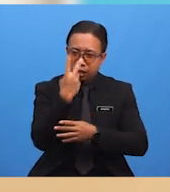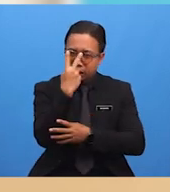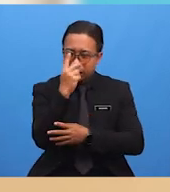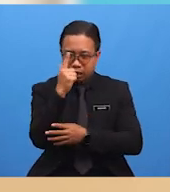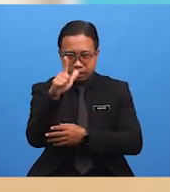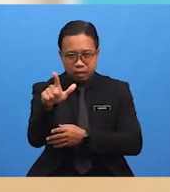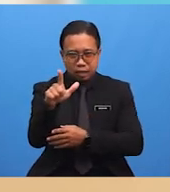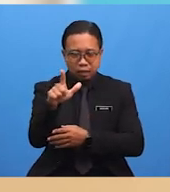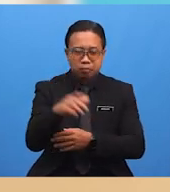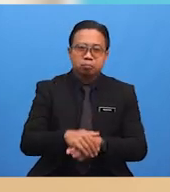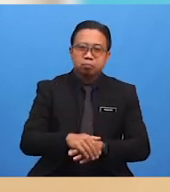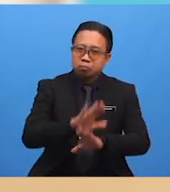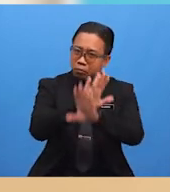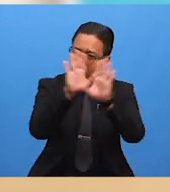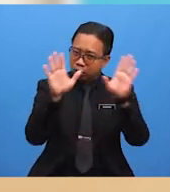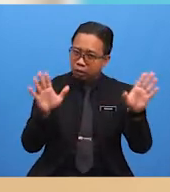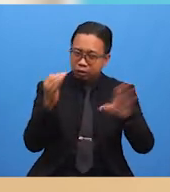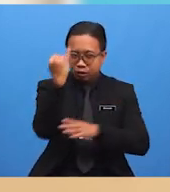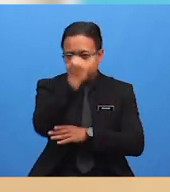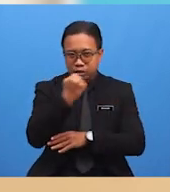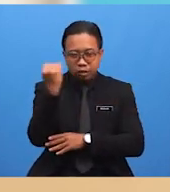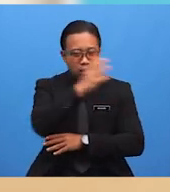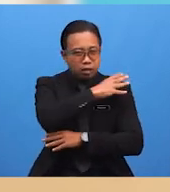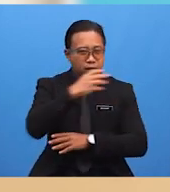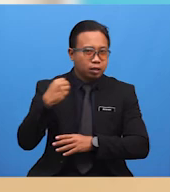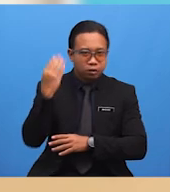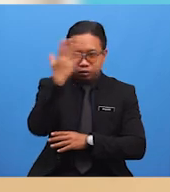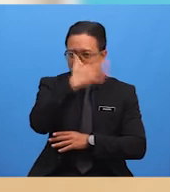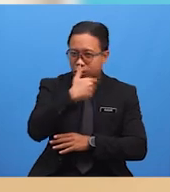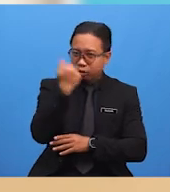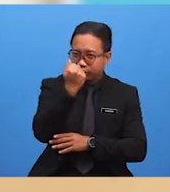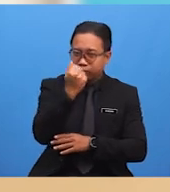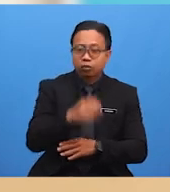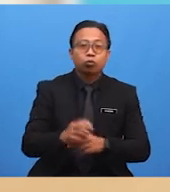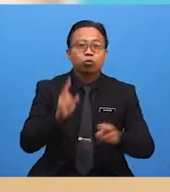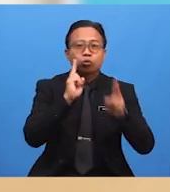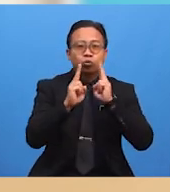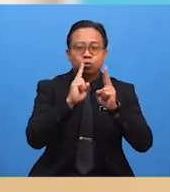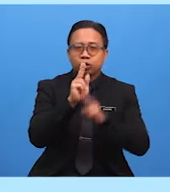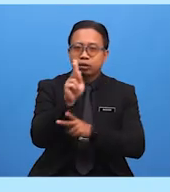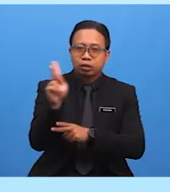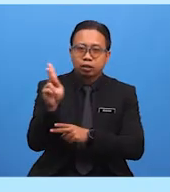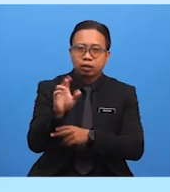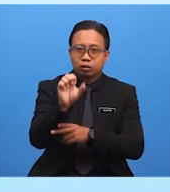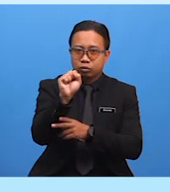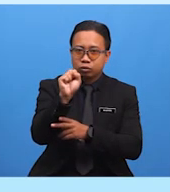pemandangan yang indah dan cantik Maka ucapkanlah